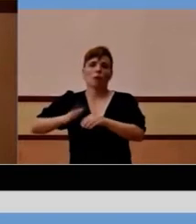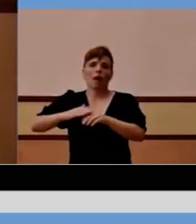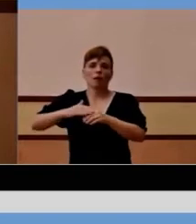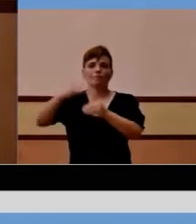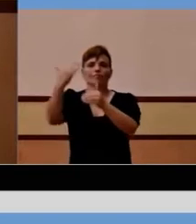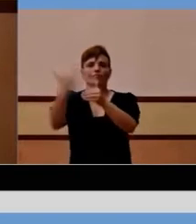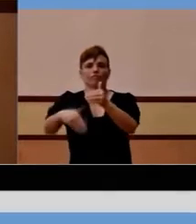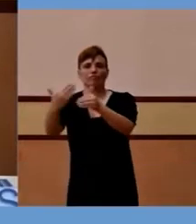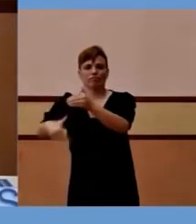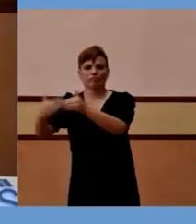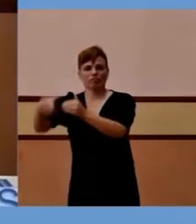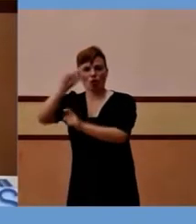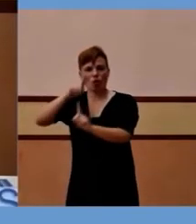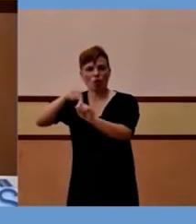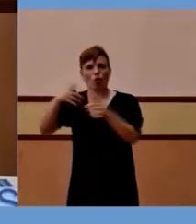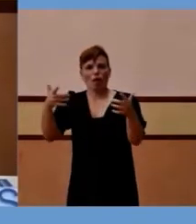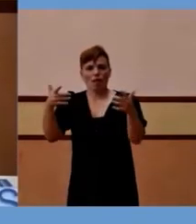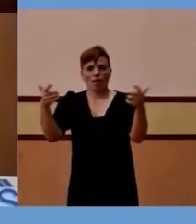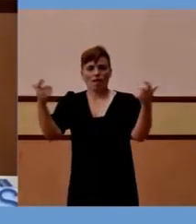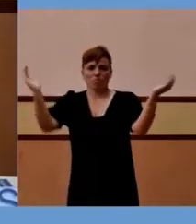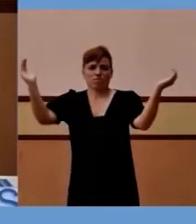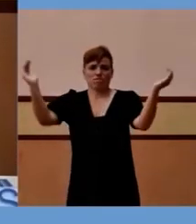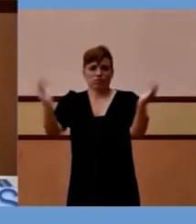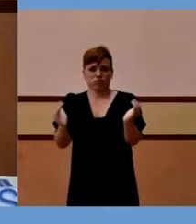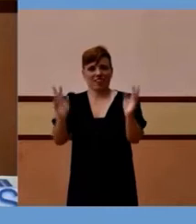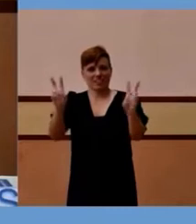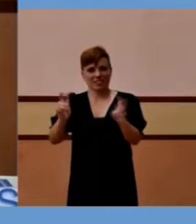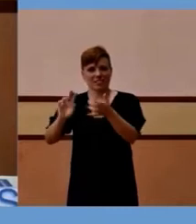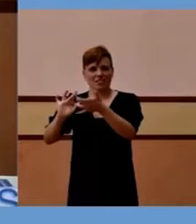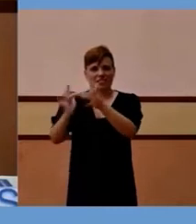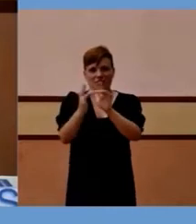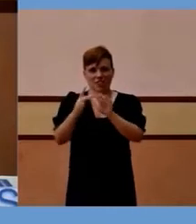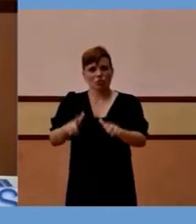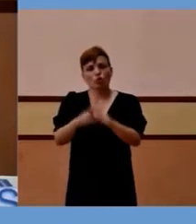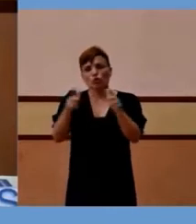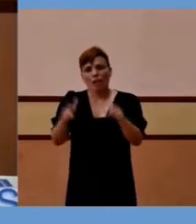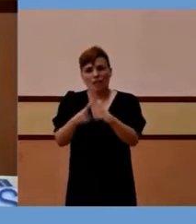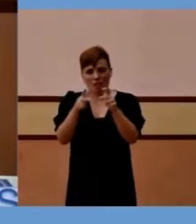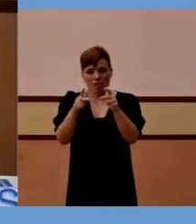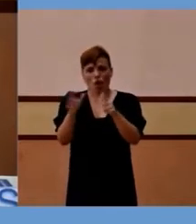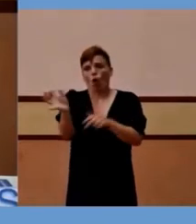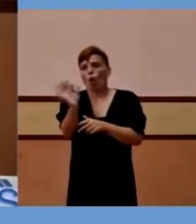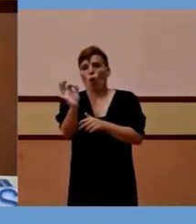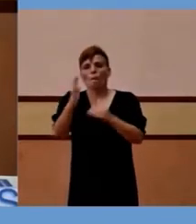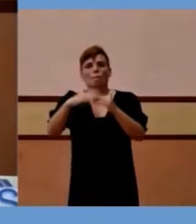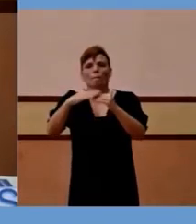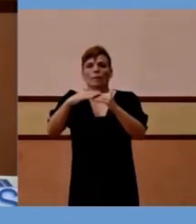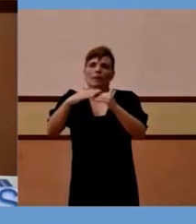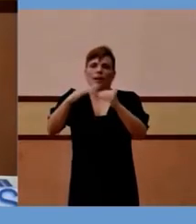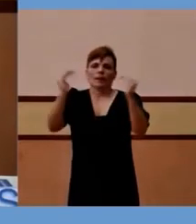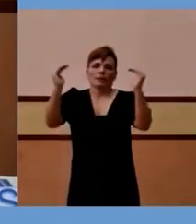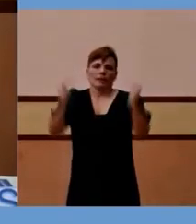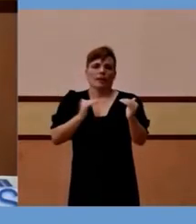aquesta idea de reduir al màxim aquesta interacció social, o al màxim, o com a mínim, reduir-la, més ben dit,